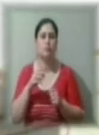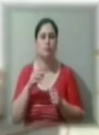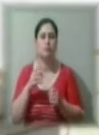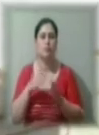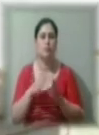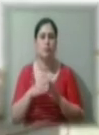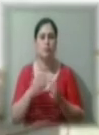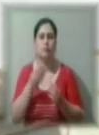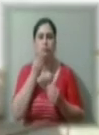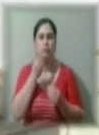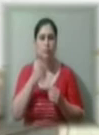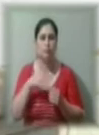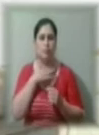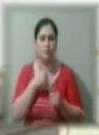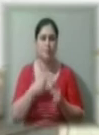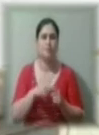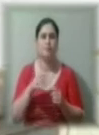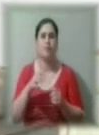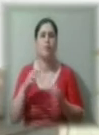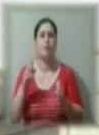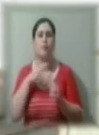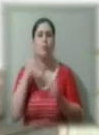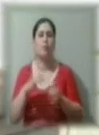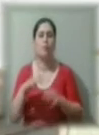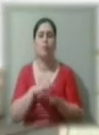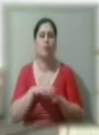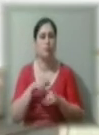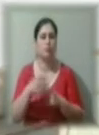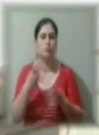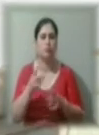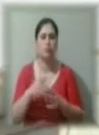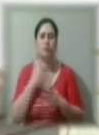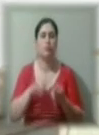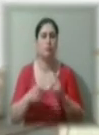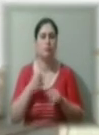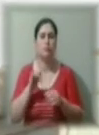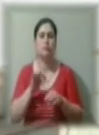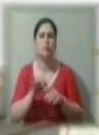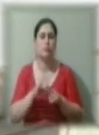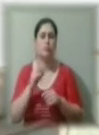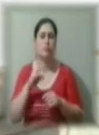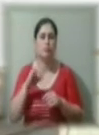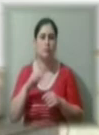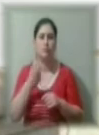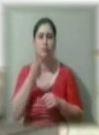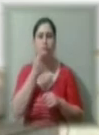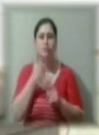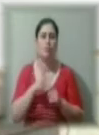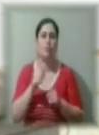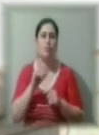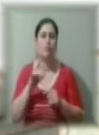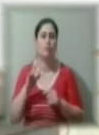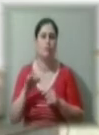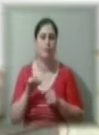скупчення людей. Уникнення контакту із хворими на нежить і гострі респіраторні захворювання.